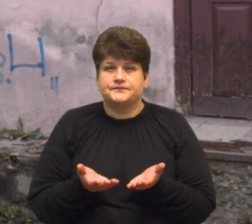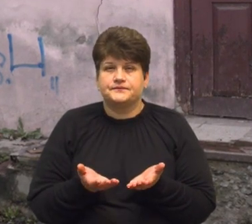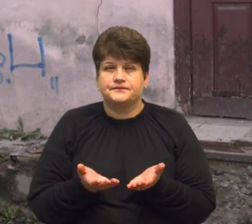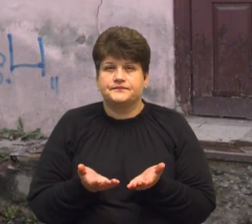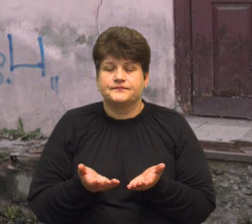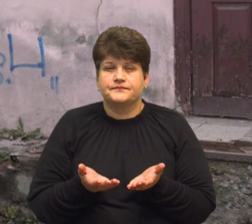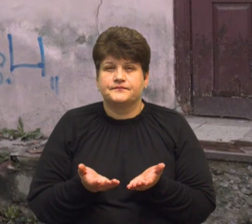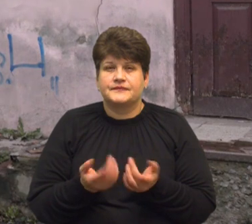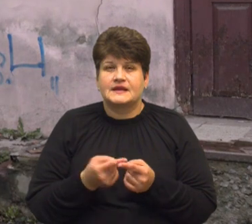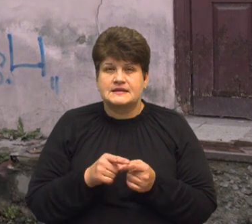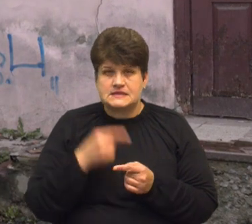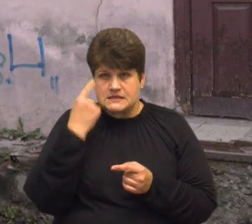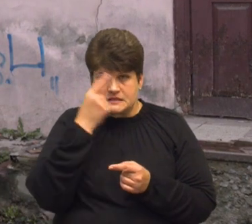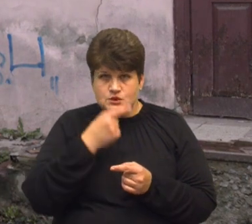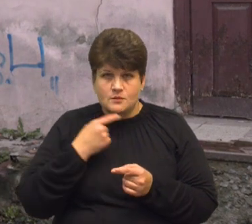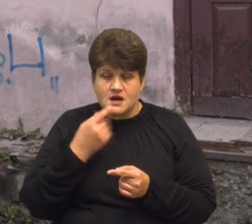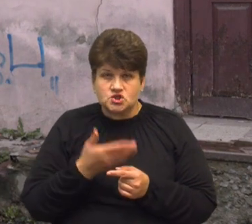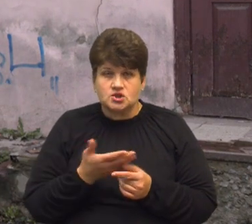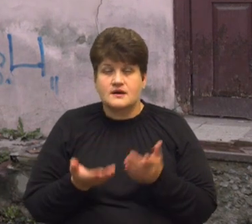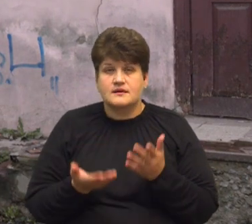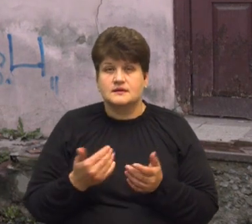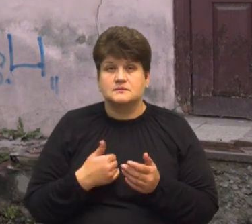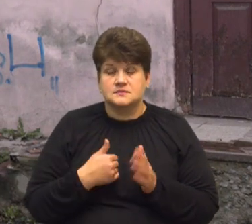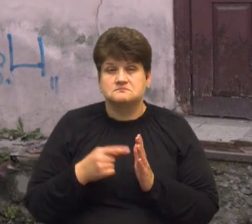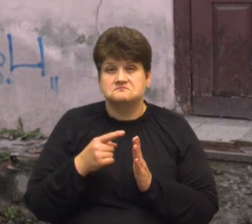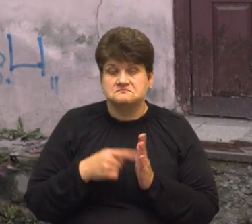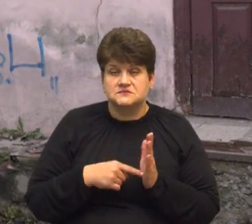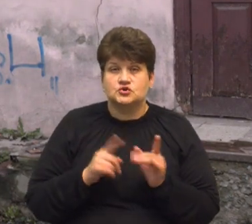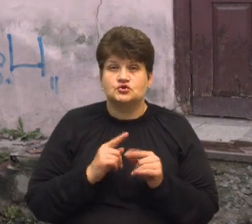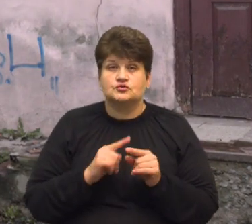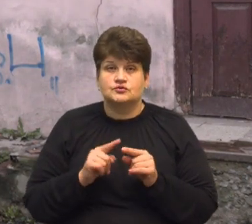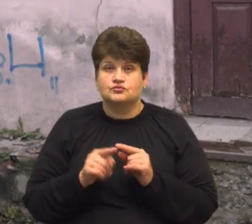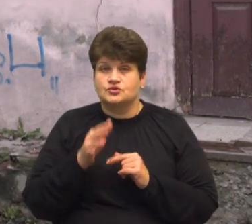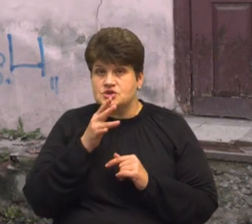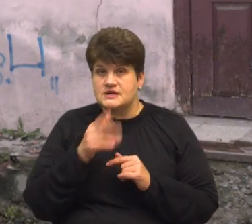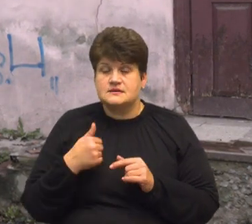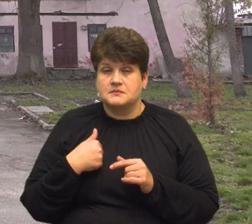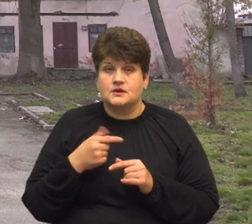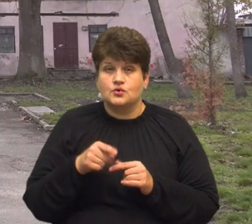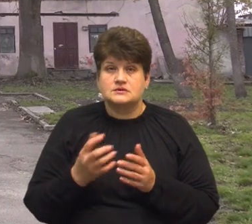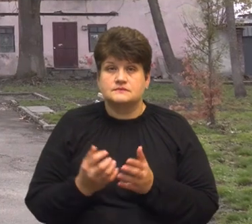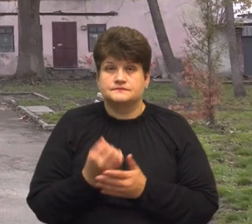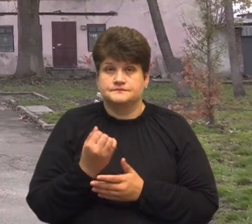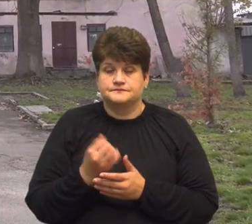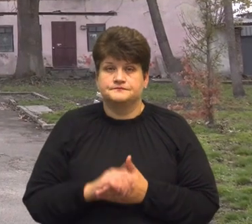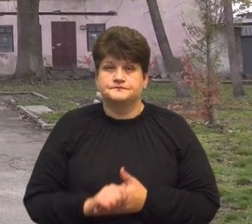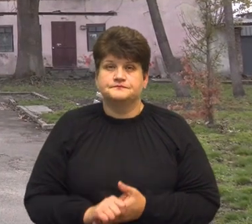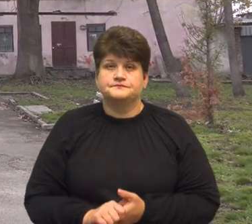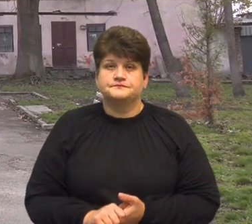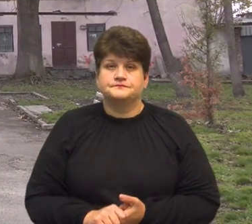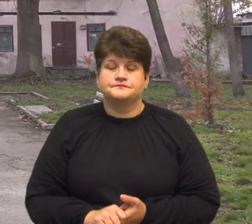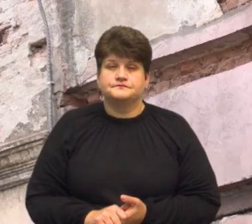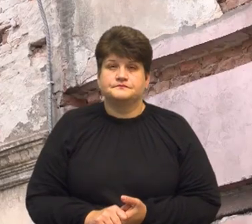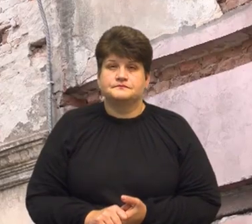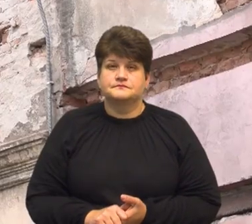це зображення, але ми сподіваємося, що в скорому часі ми його віднайдемо. Лілія Лобур, Андрій Прокопів,